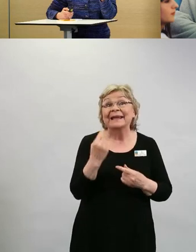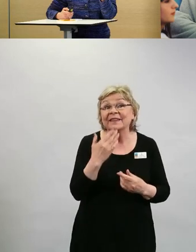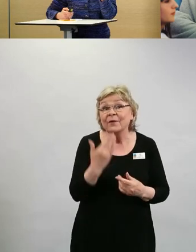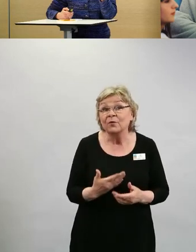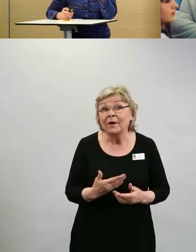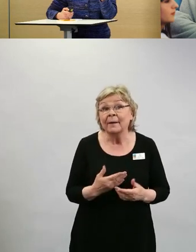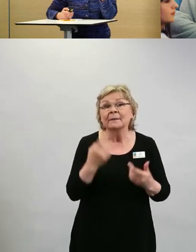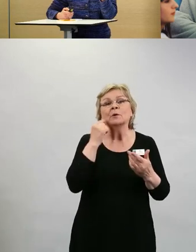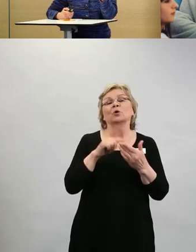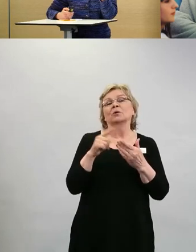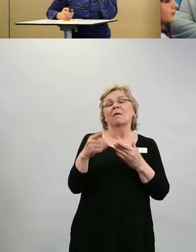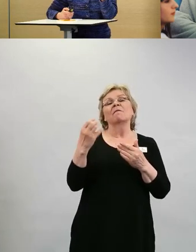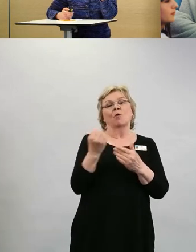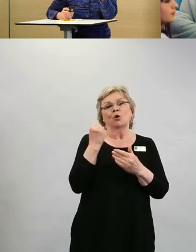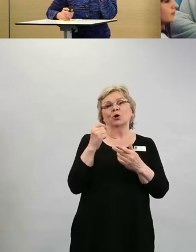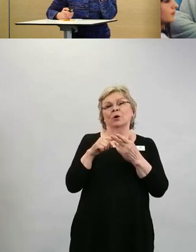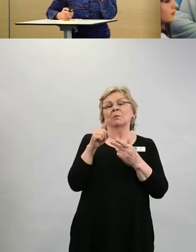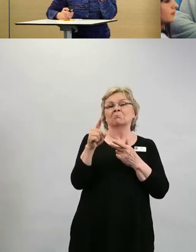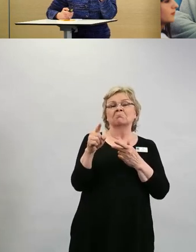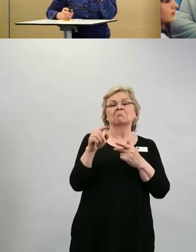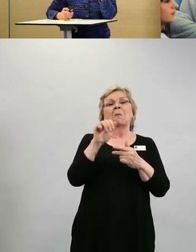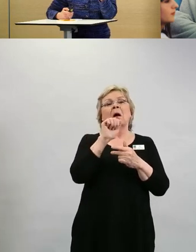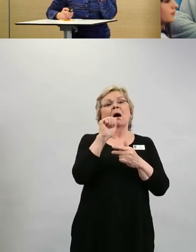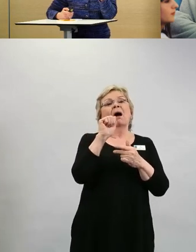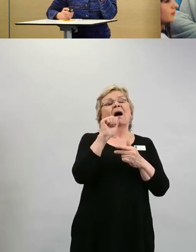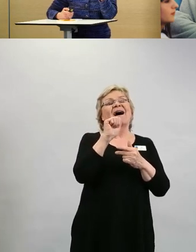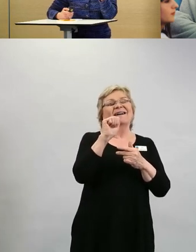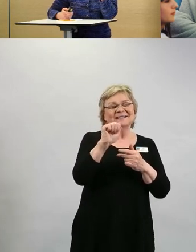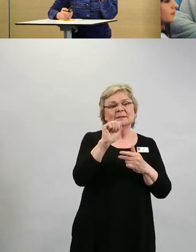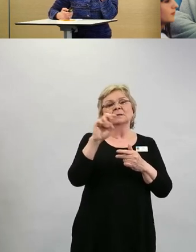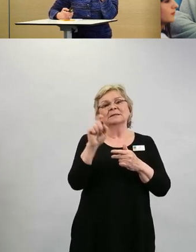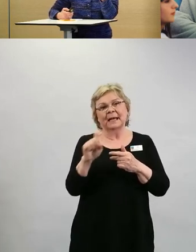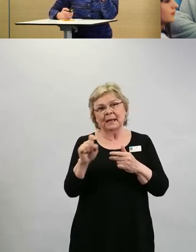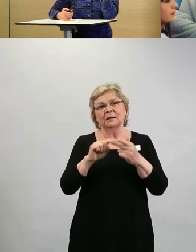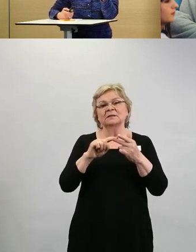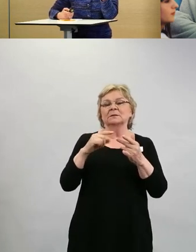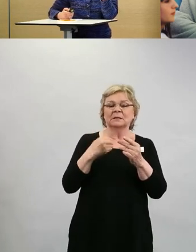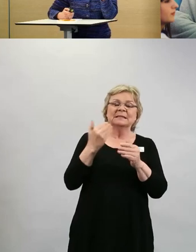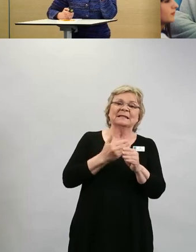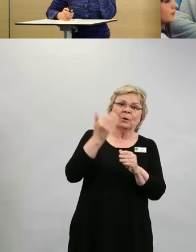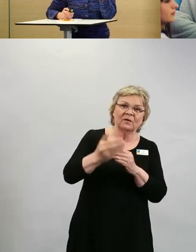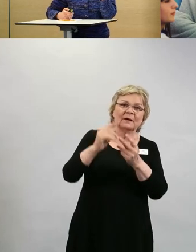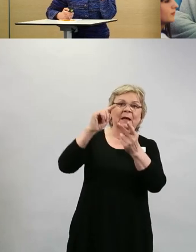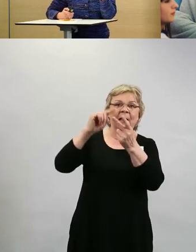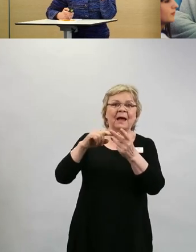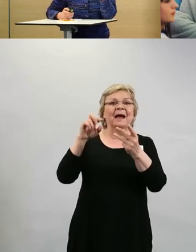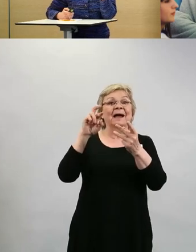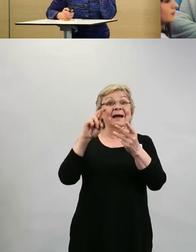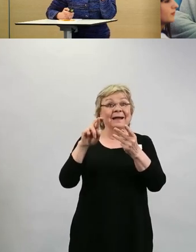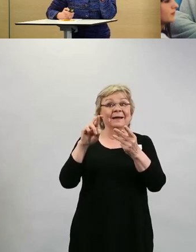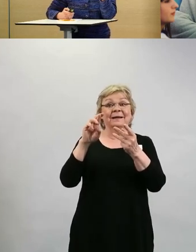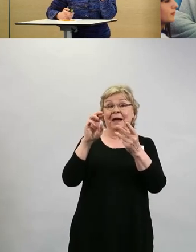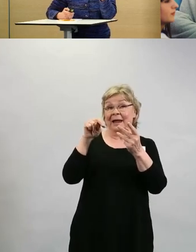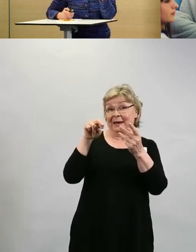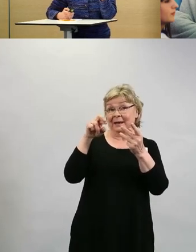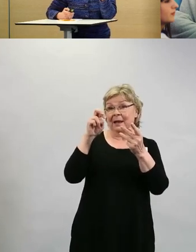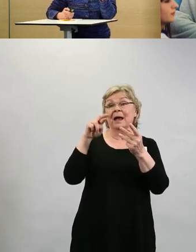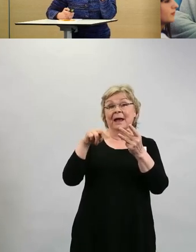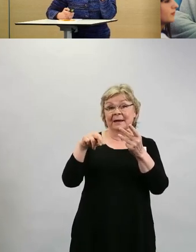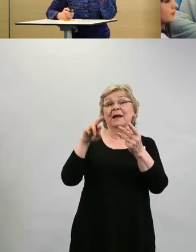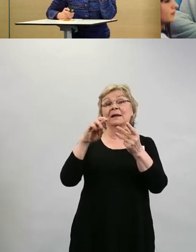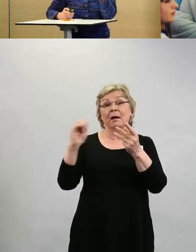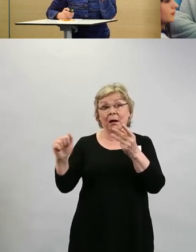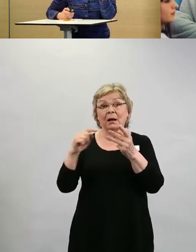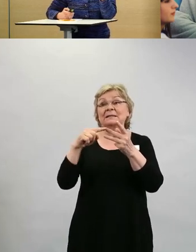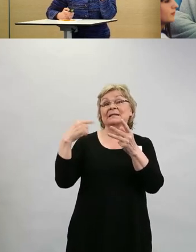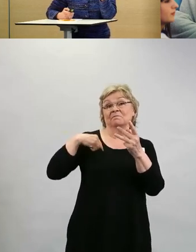olla, että voidaan arottaa ASTSalla ja jatkaa RNAlla ja sitten annetaankin proteiiniadjuvanttia sen jälkeen. Tämä on kaikki mahdollista